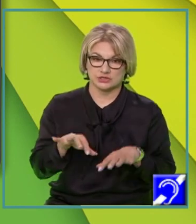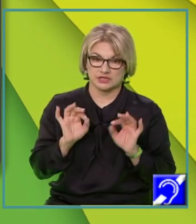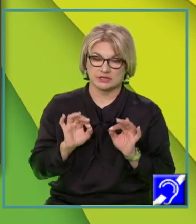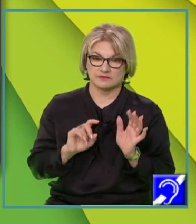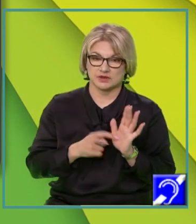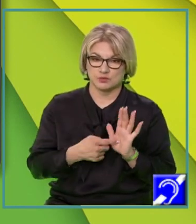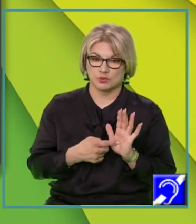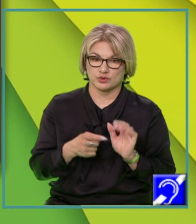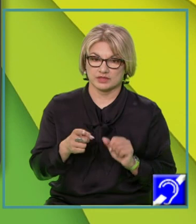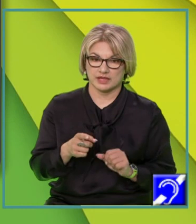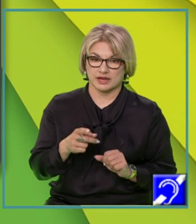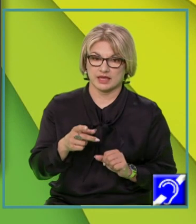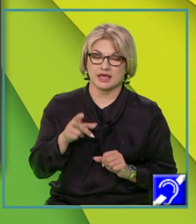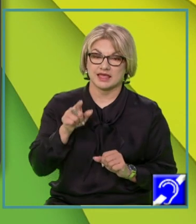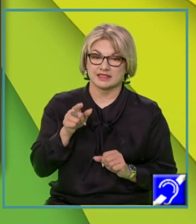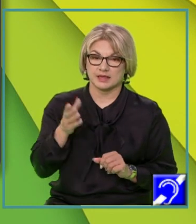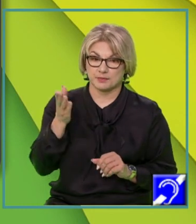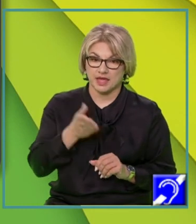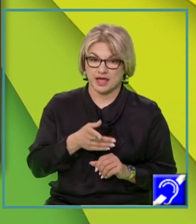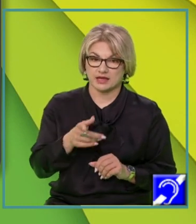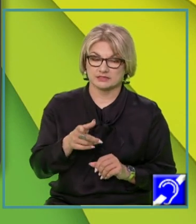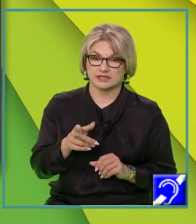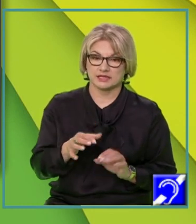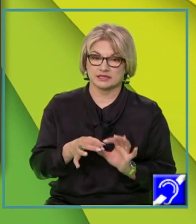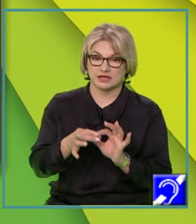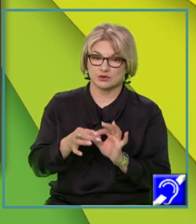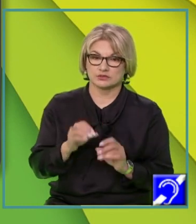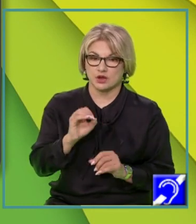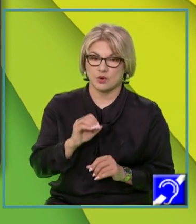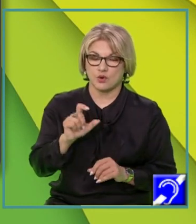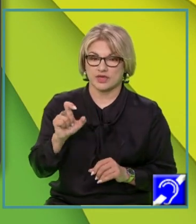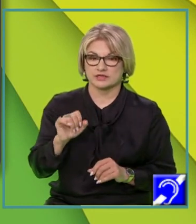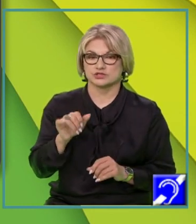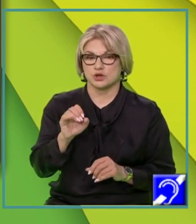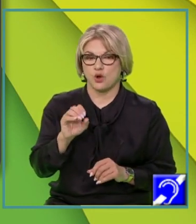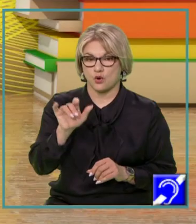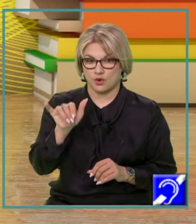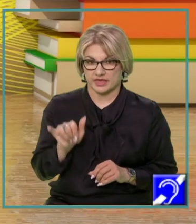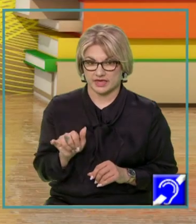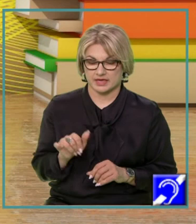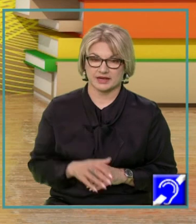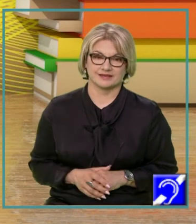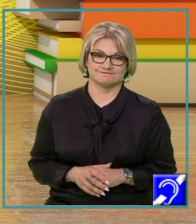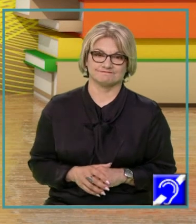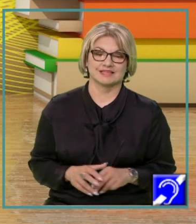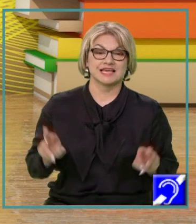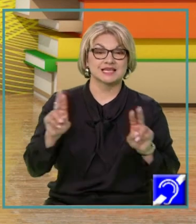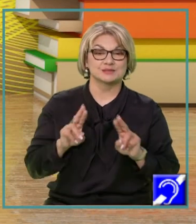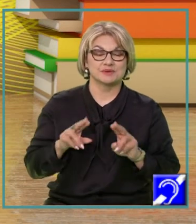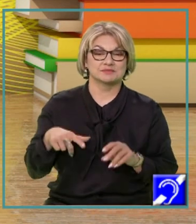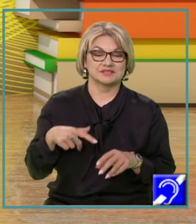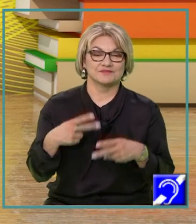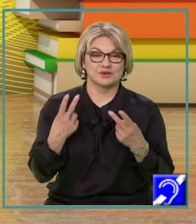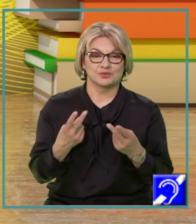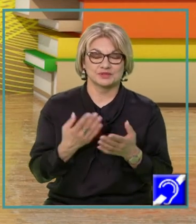punctele de pe axele de coordonate OX și OY. Sper ca să vă fie util